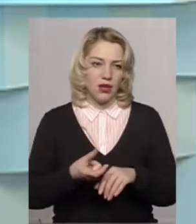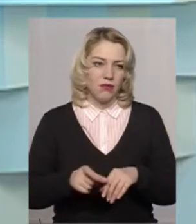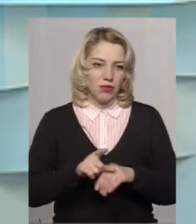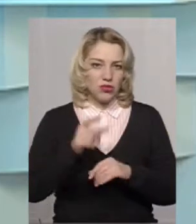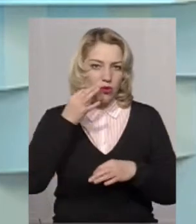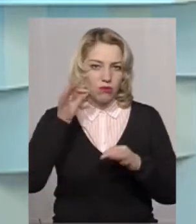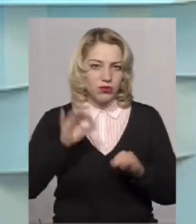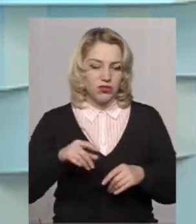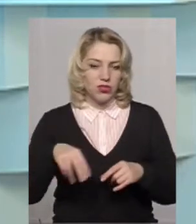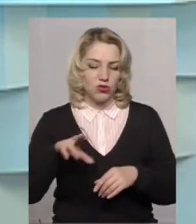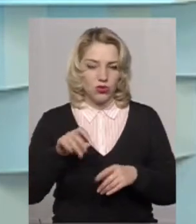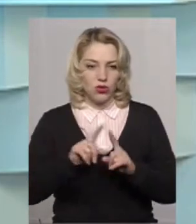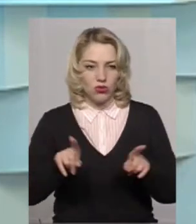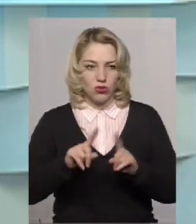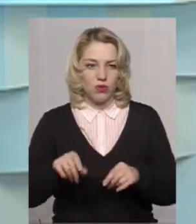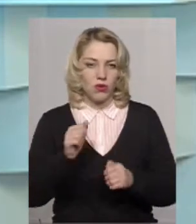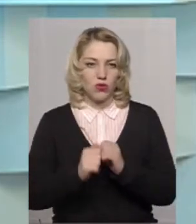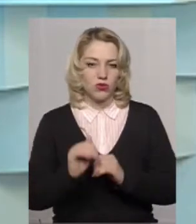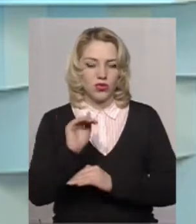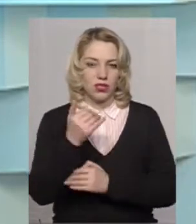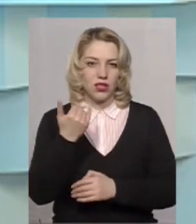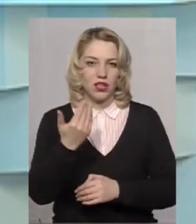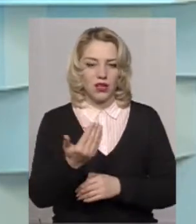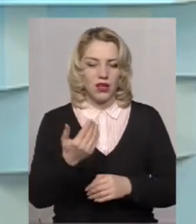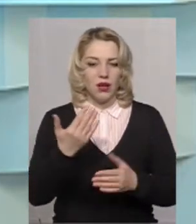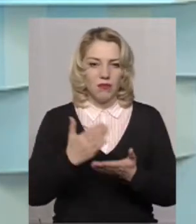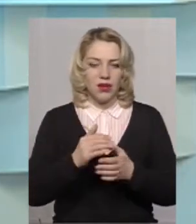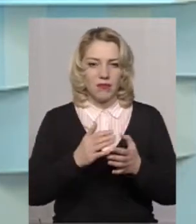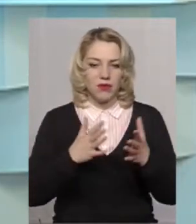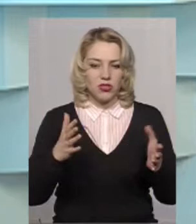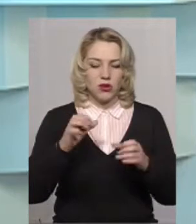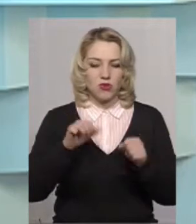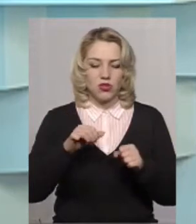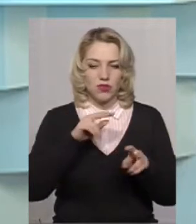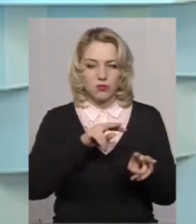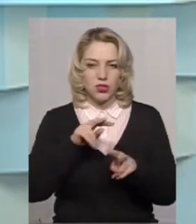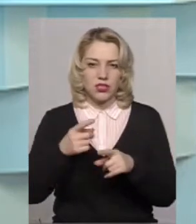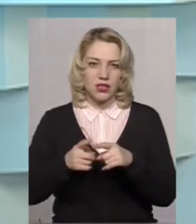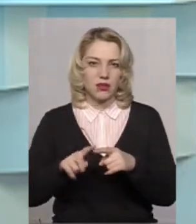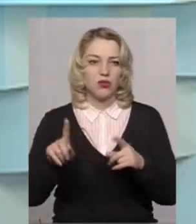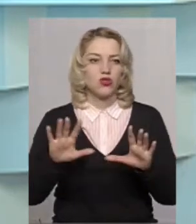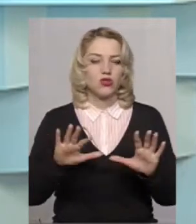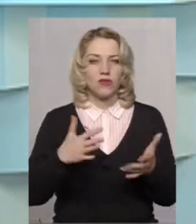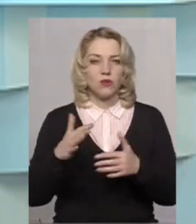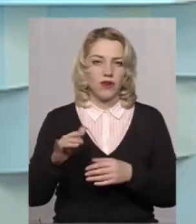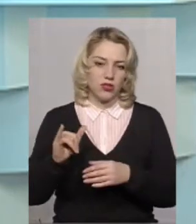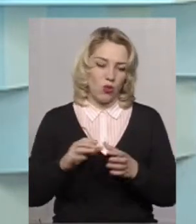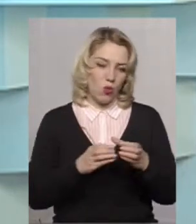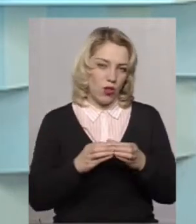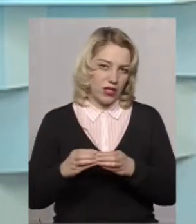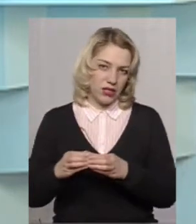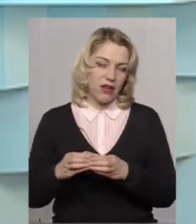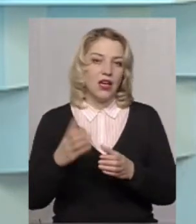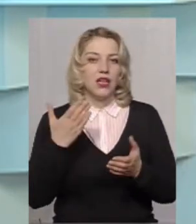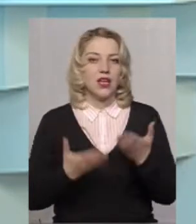обізнаний щодо особливостей кожної дитини, і він має більше можливостей спостерігати за тим, що відбувається в колективі. І